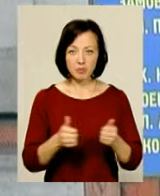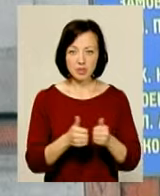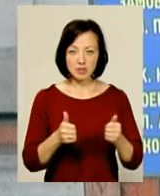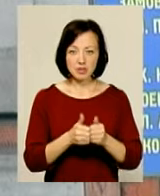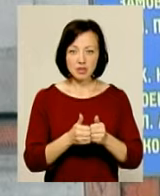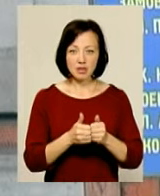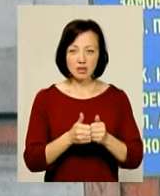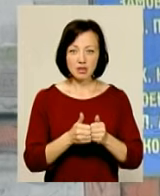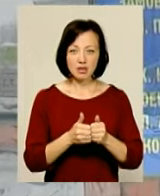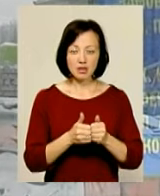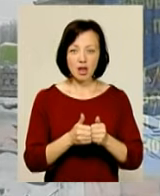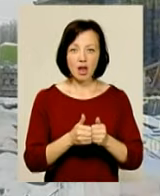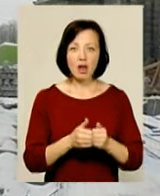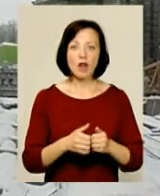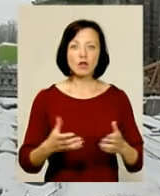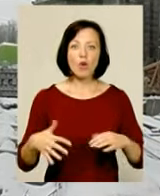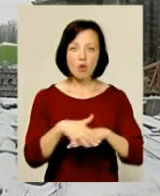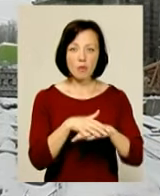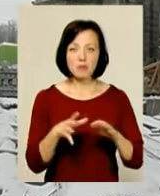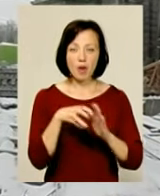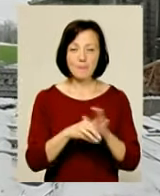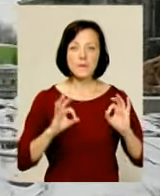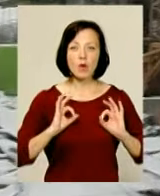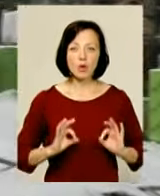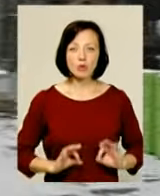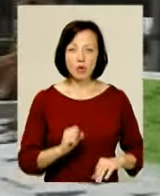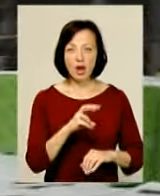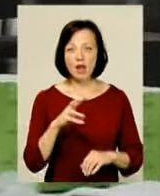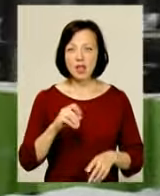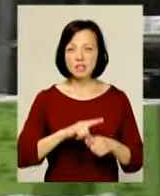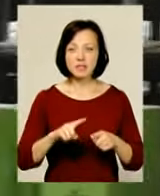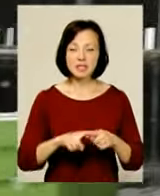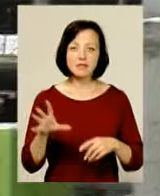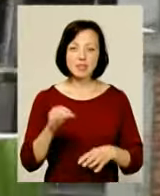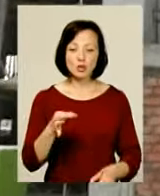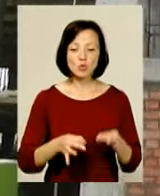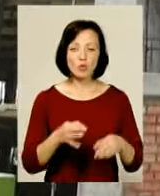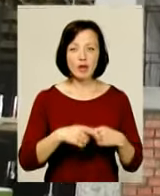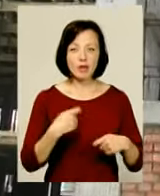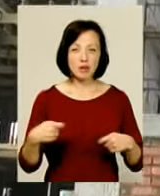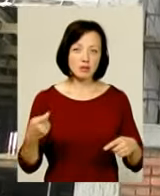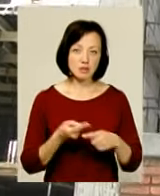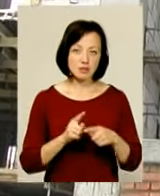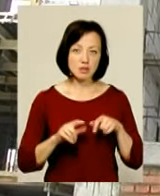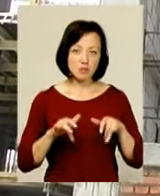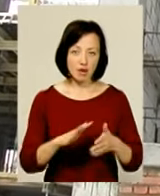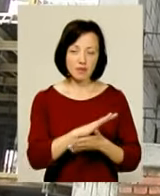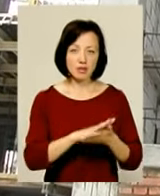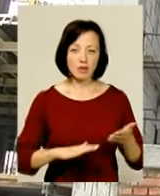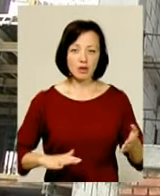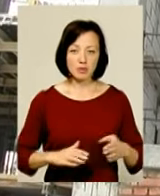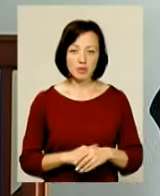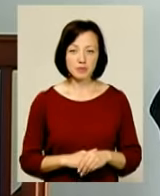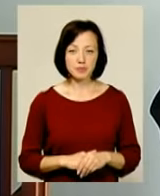Зрештою, до громадськості приєдналася і прокуратура. Проте, швидше за все, судова тяганина у цій справі триватиме.